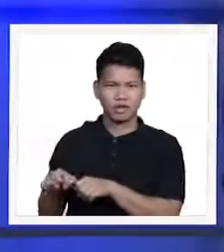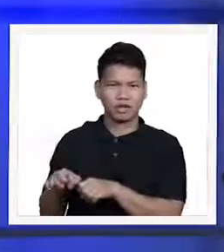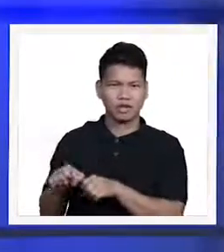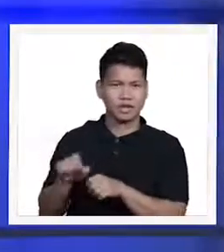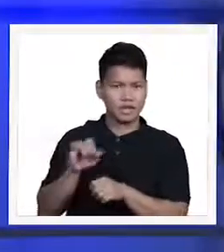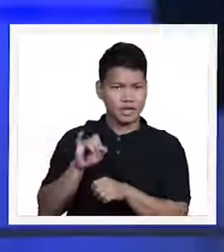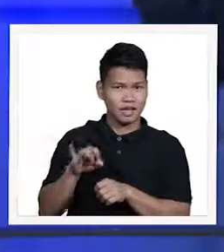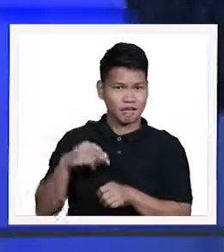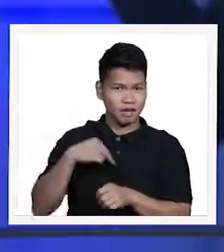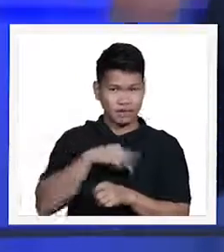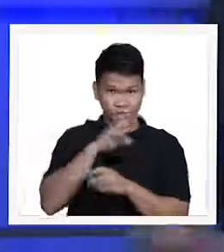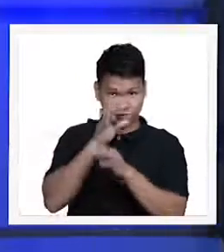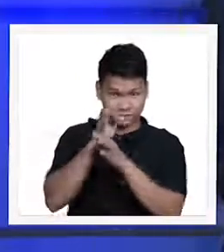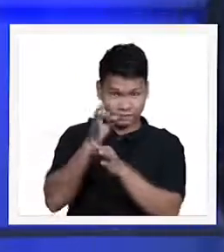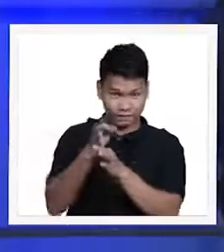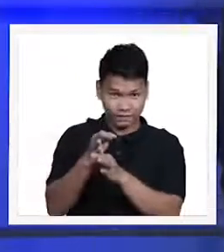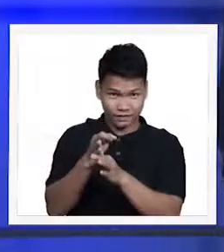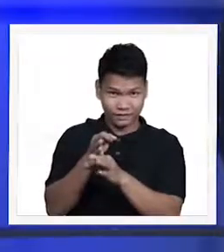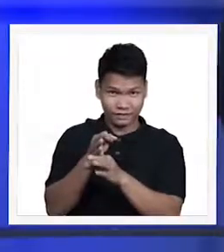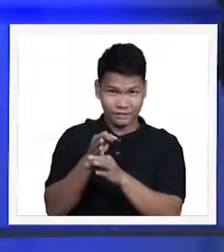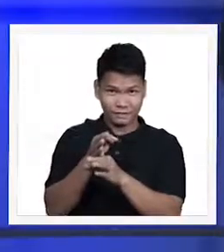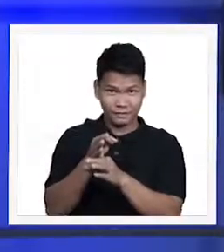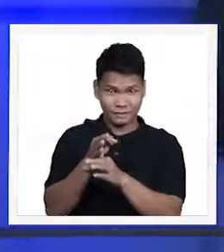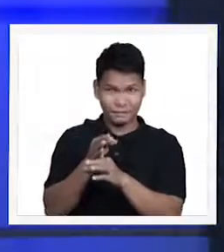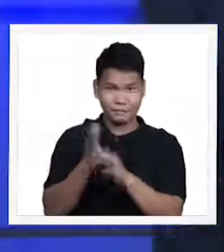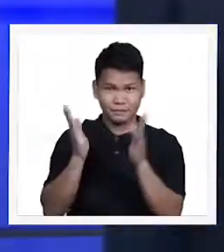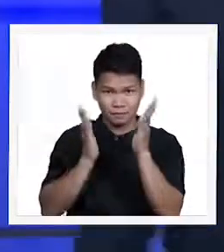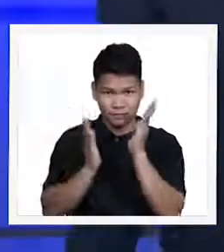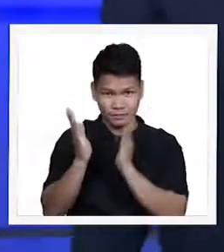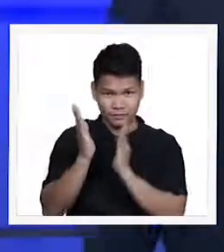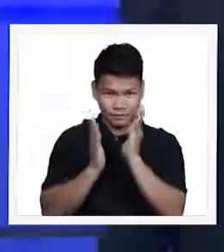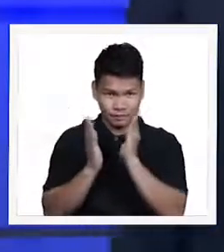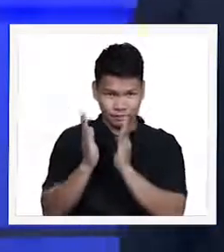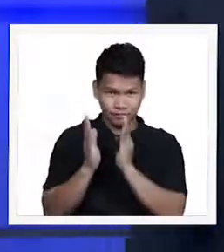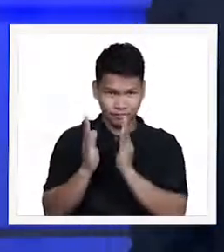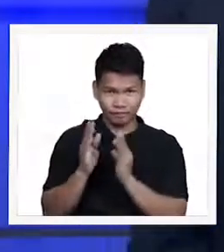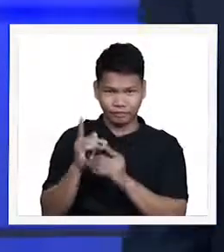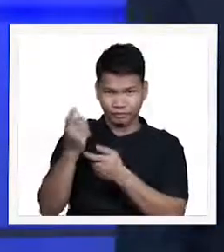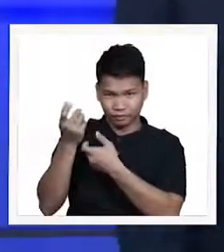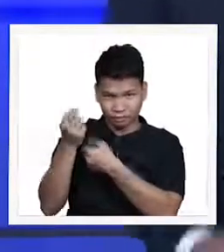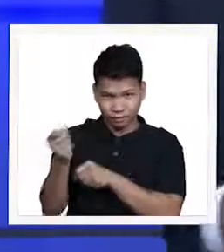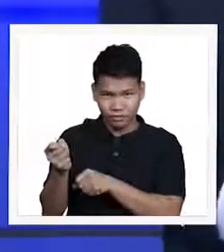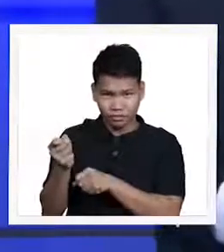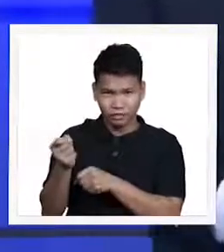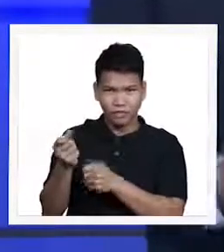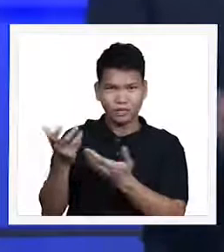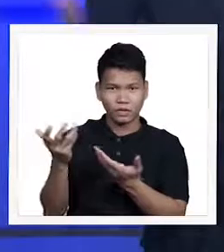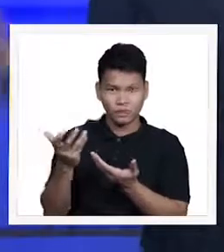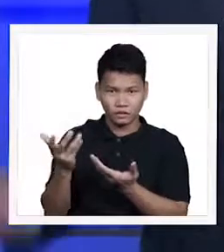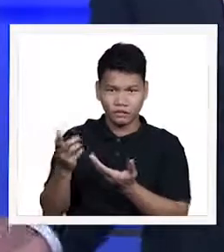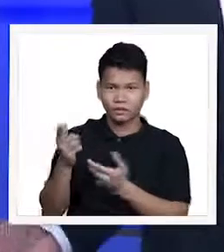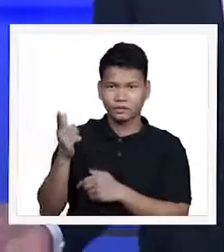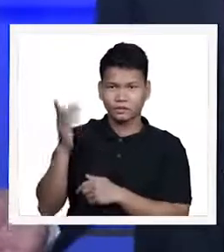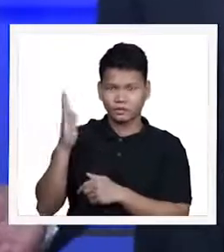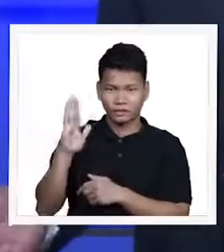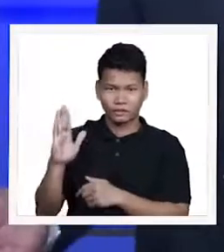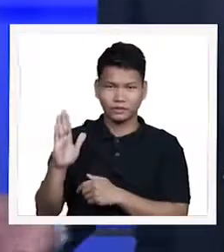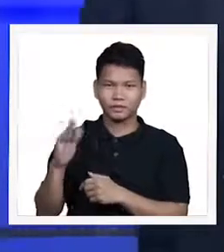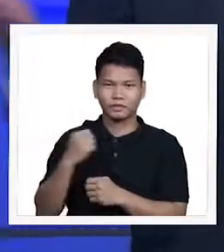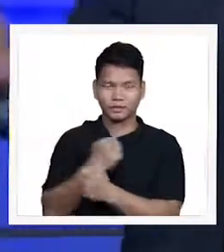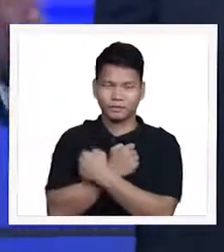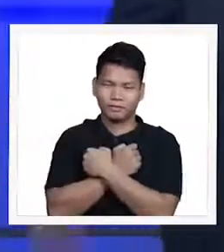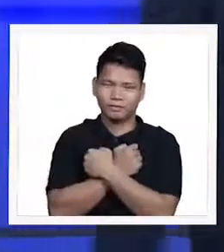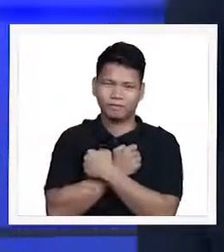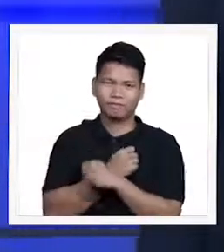ating paniniwala, pananampalataya, at ang ating pananalig sa ating minamahal na Diyos.